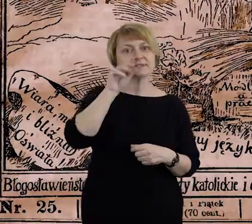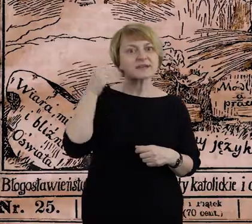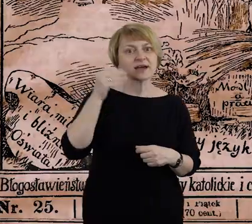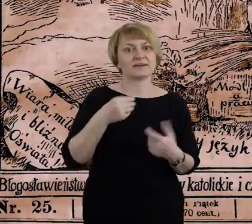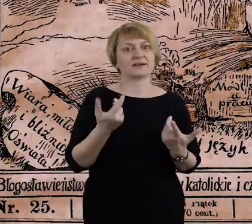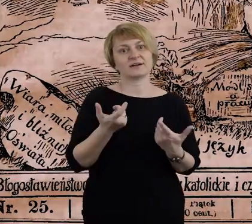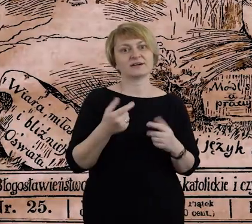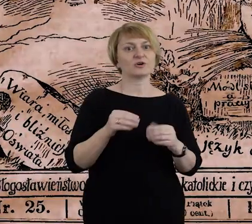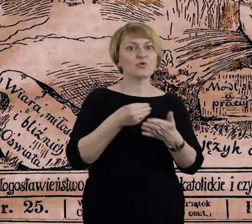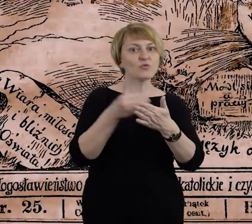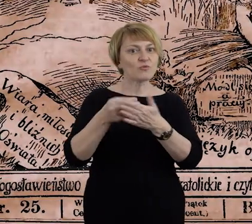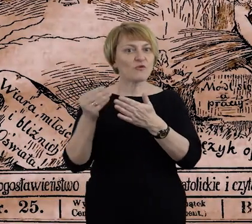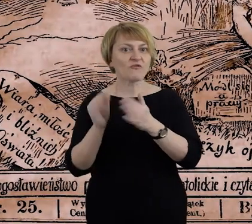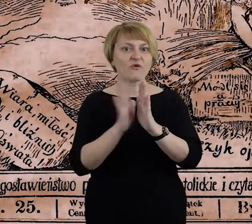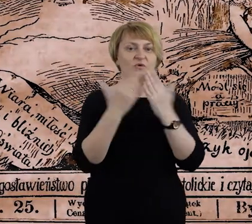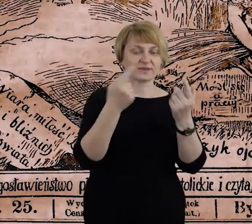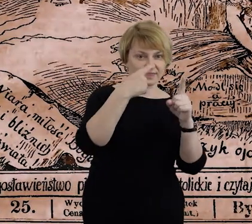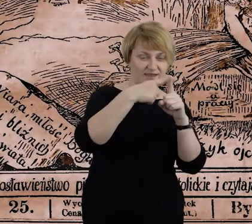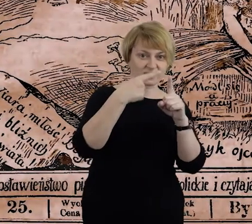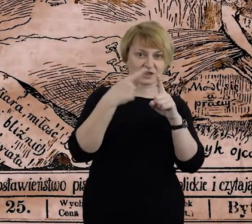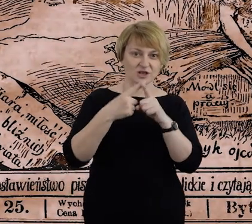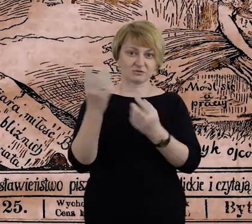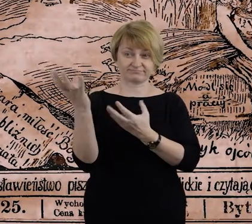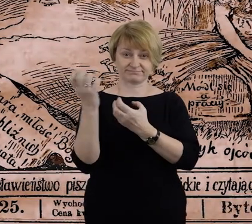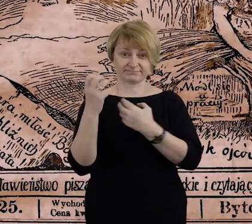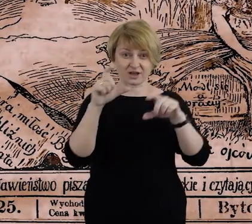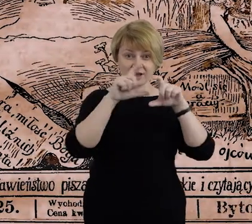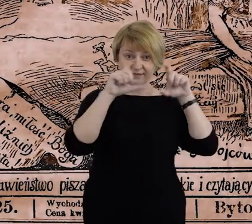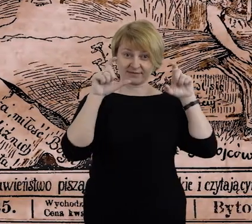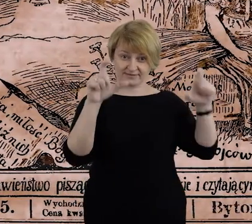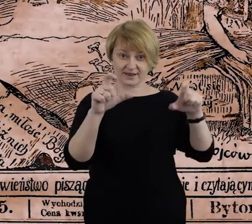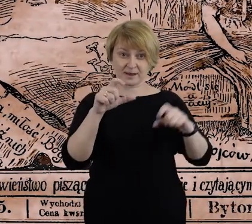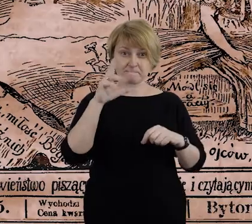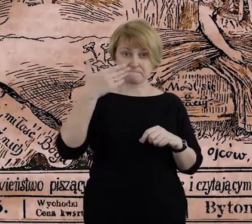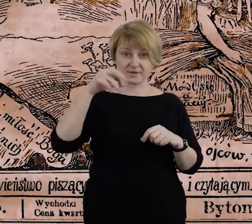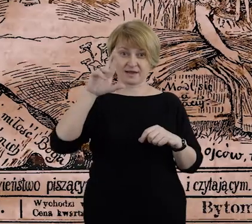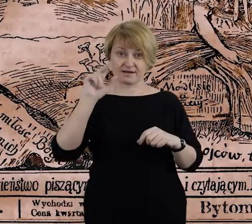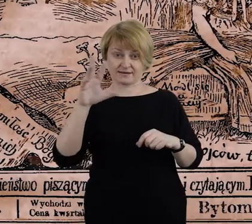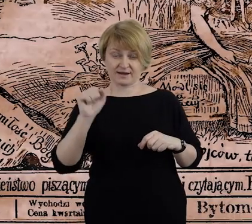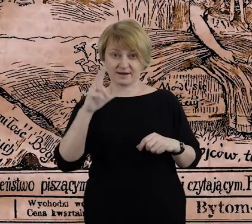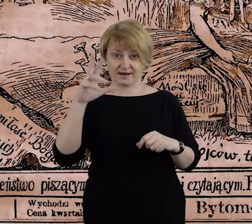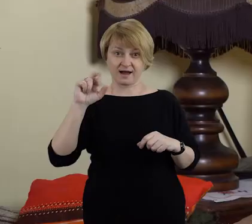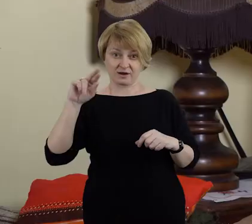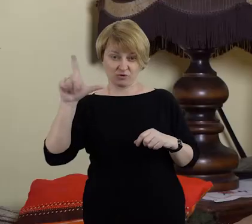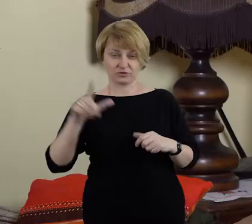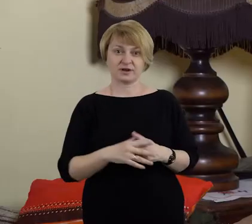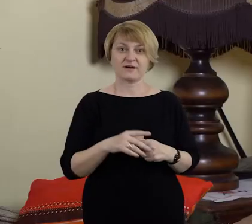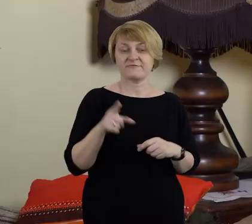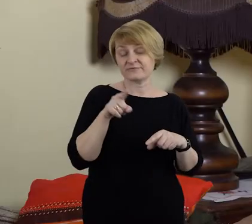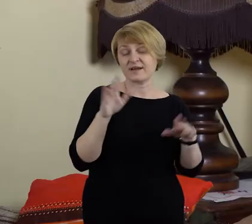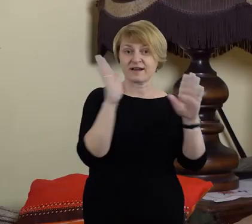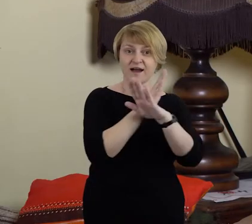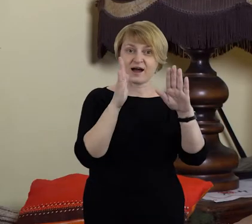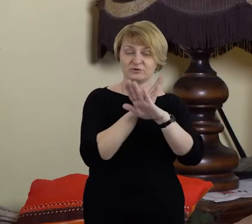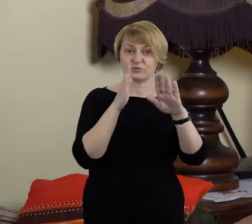Dziadek prenumerował katolika i ściągał książki z wydawnictwa Karola Miarki. I w